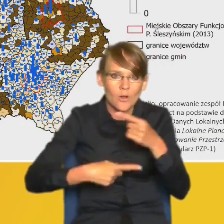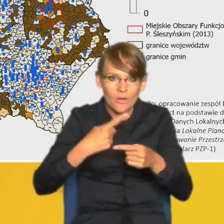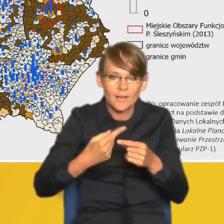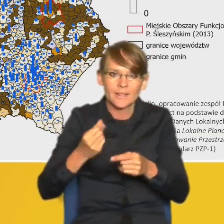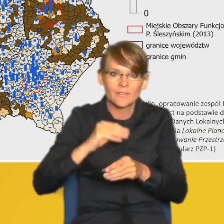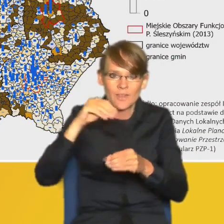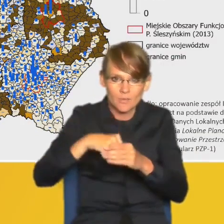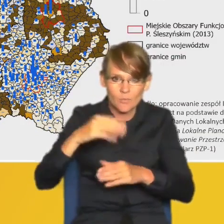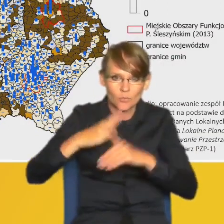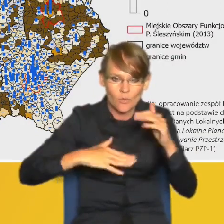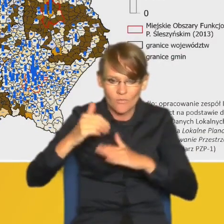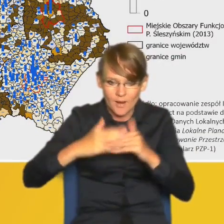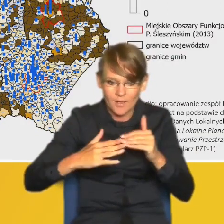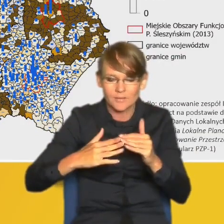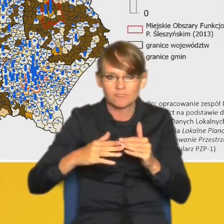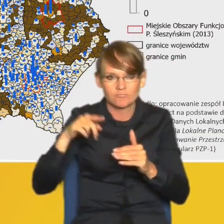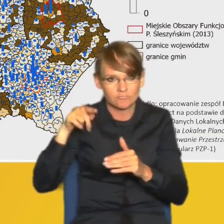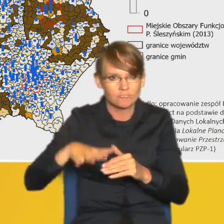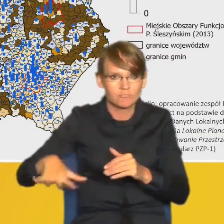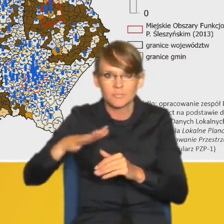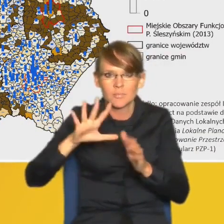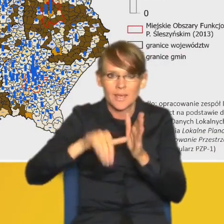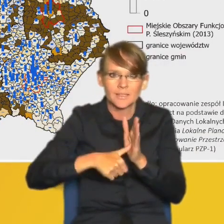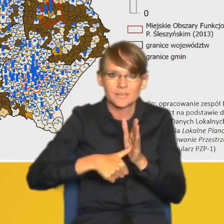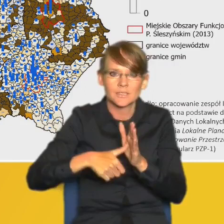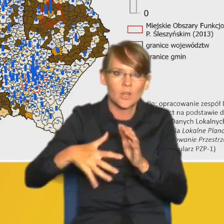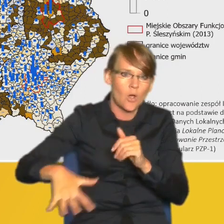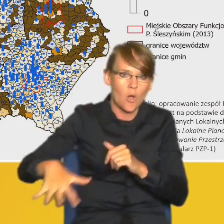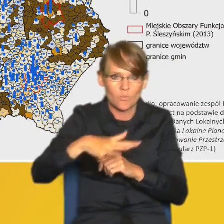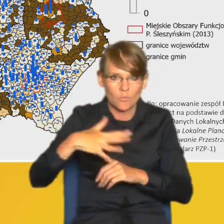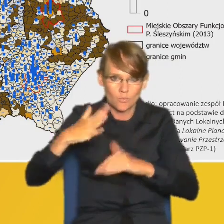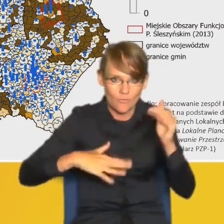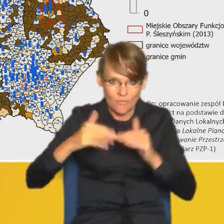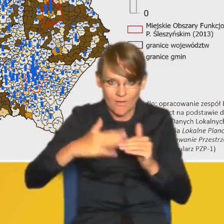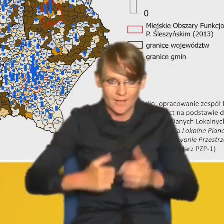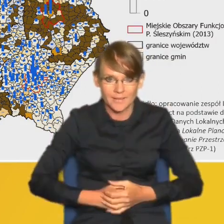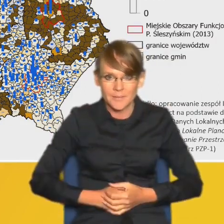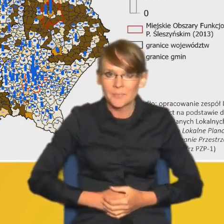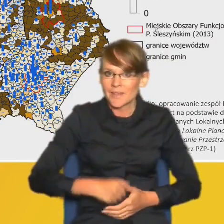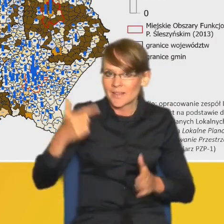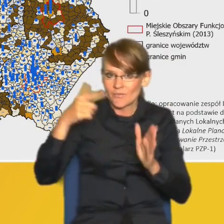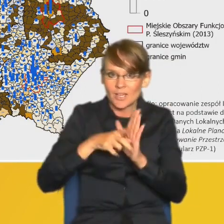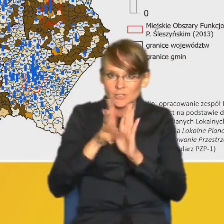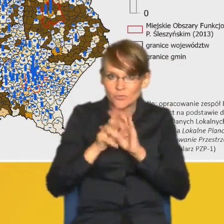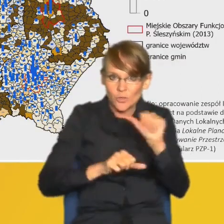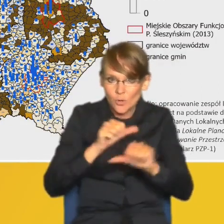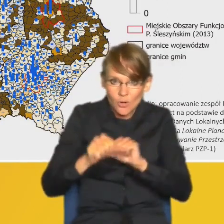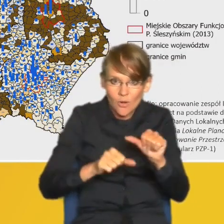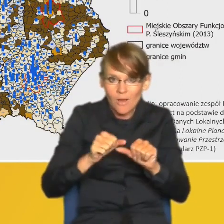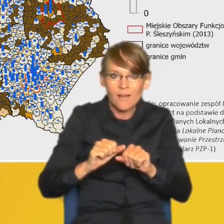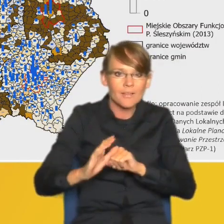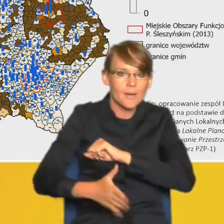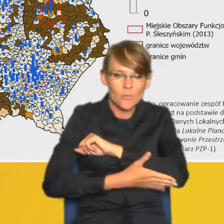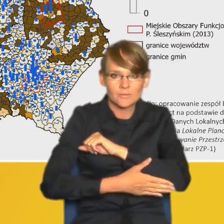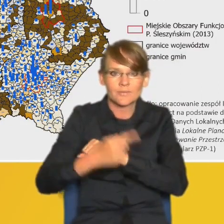-budowlanego, zwłaszcza w miejskich obszarach funkcjonalnych. W samym 2019 roku na podstawie